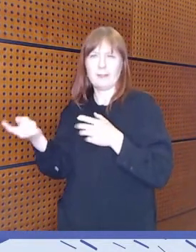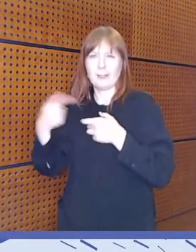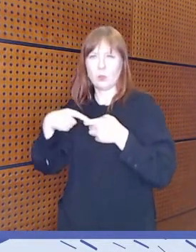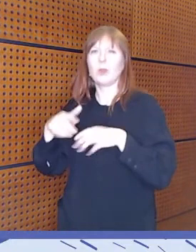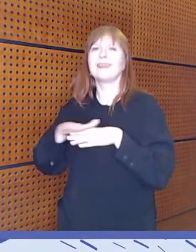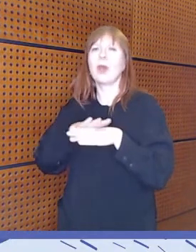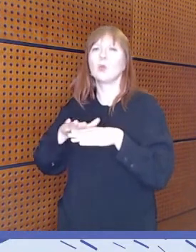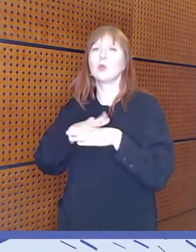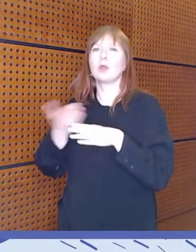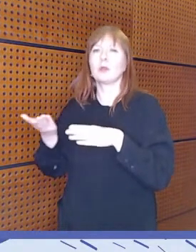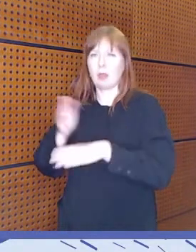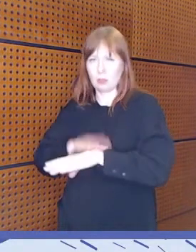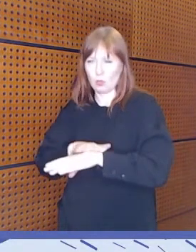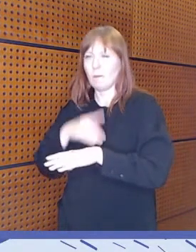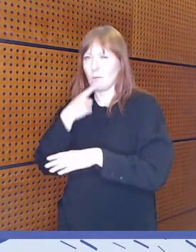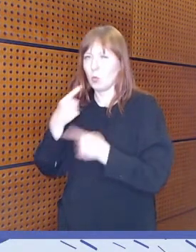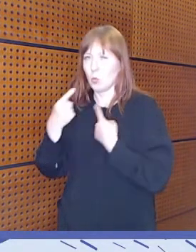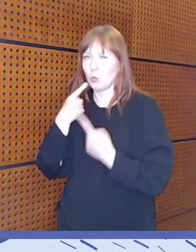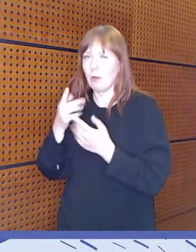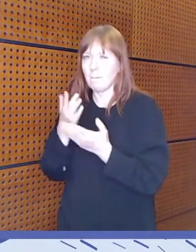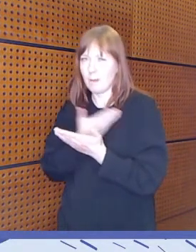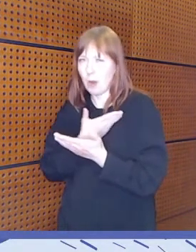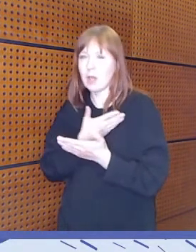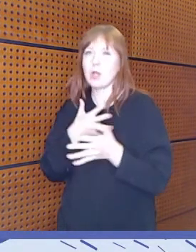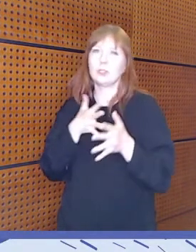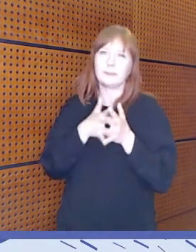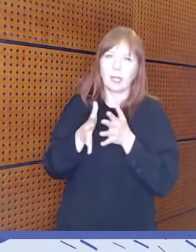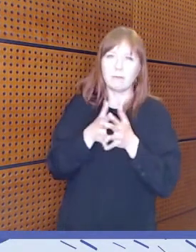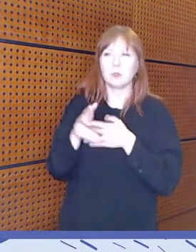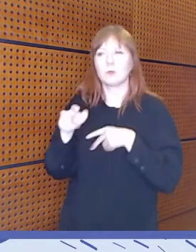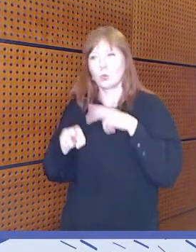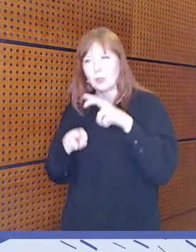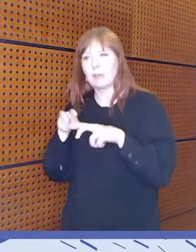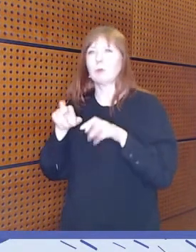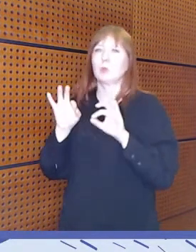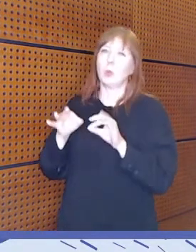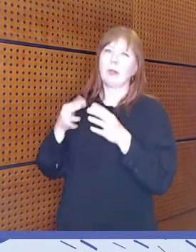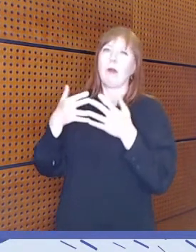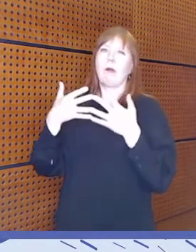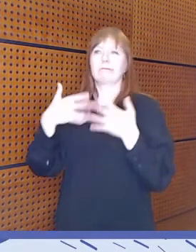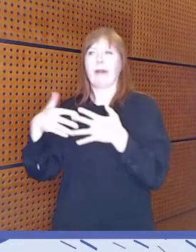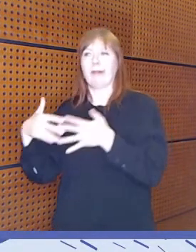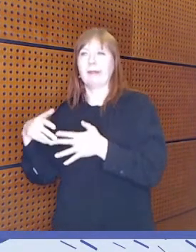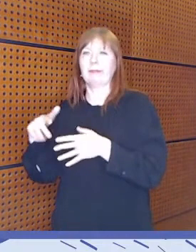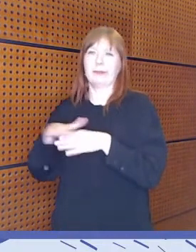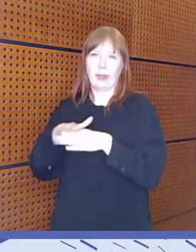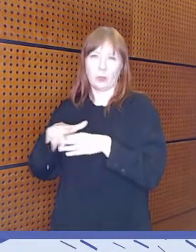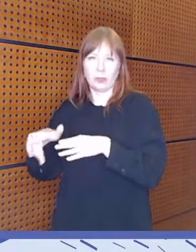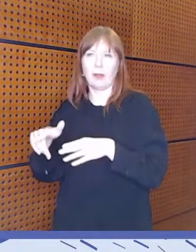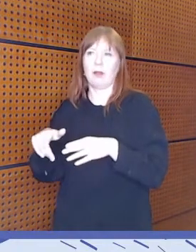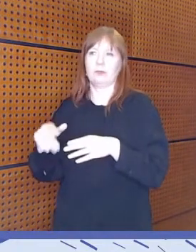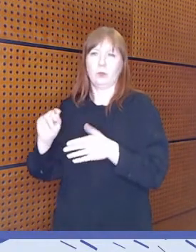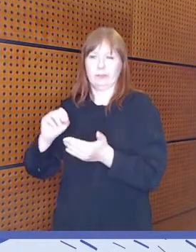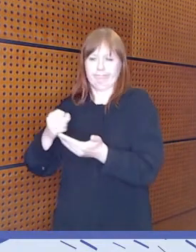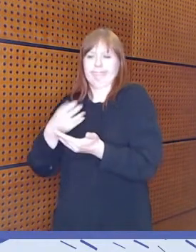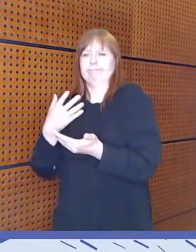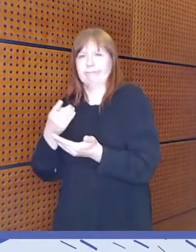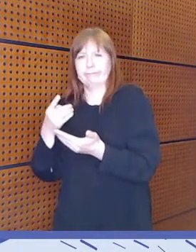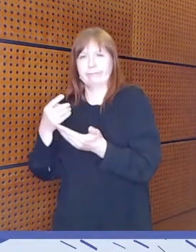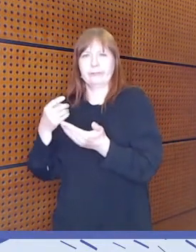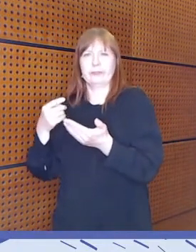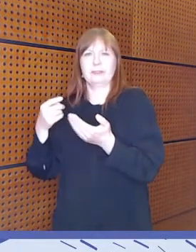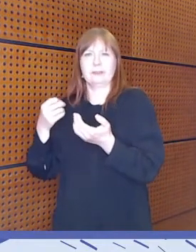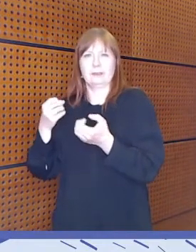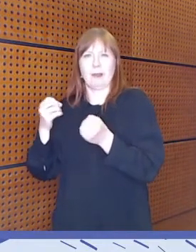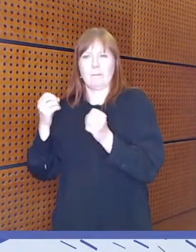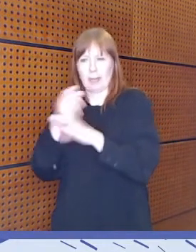On selvityksiä ja tutkimuksia hyvin paljon liittyen siihen, että miten tai millä laitteilla käytetään. Justiinsa medioita ja internettiä ja sun